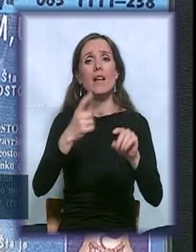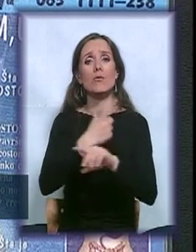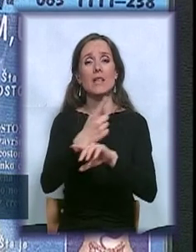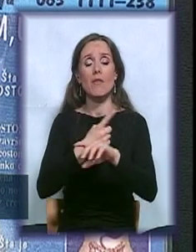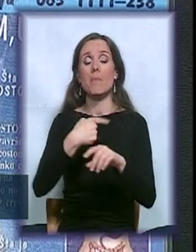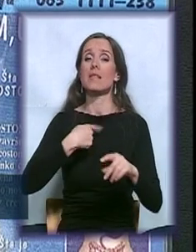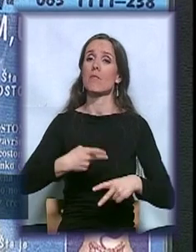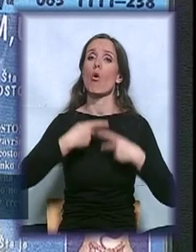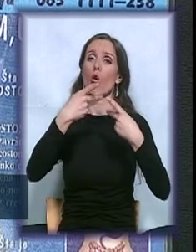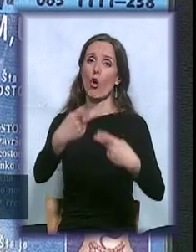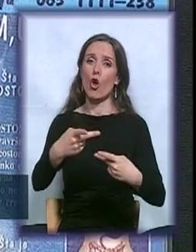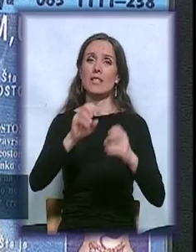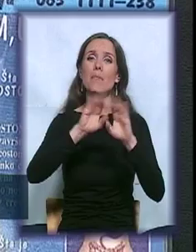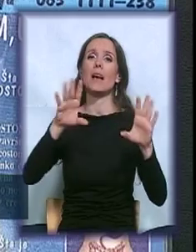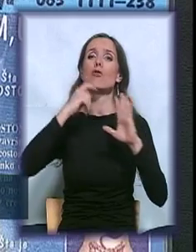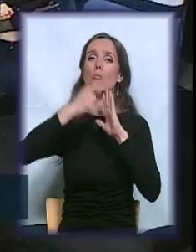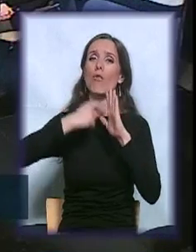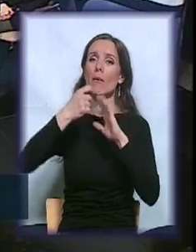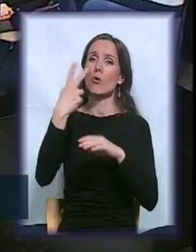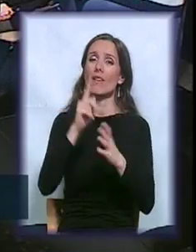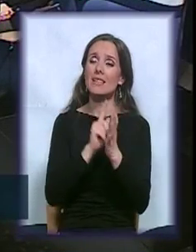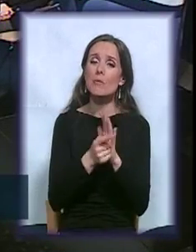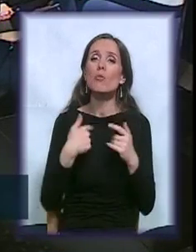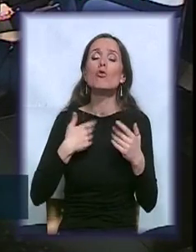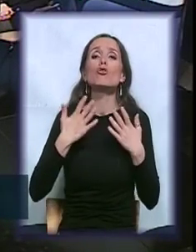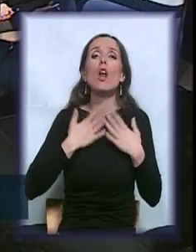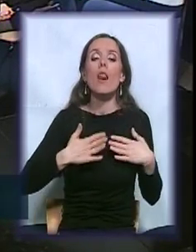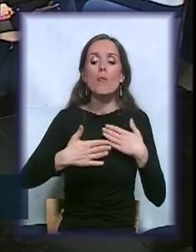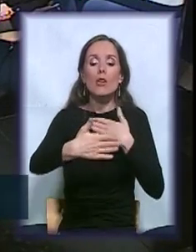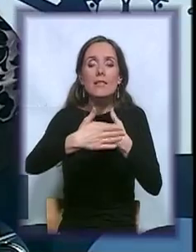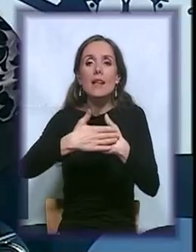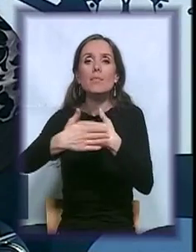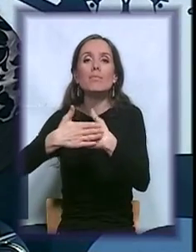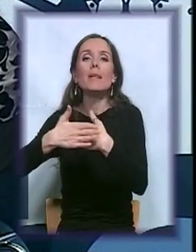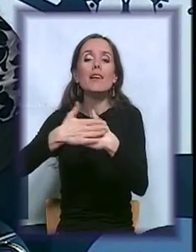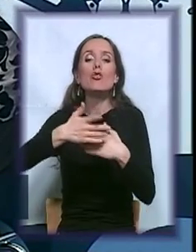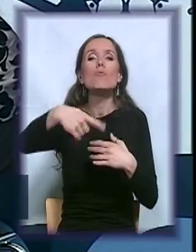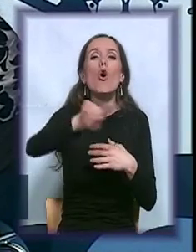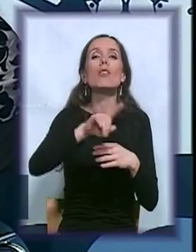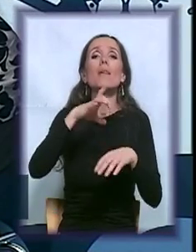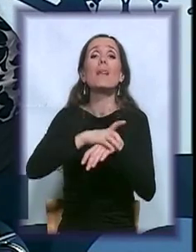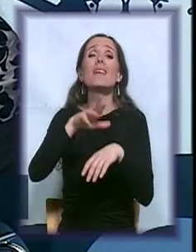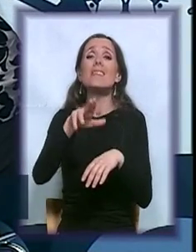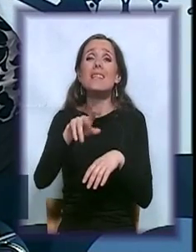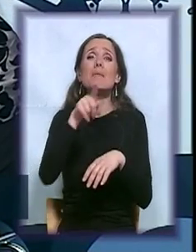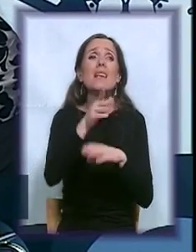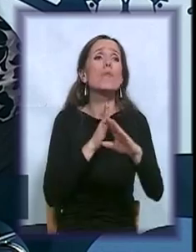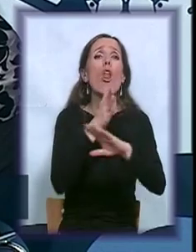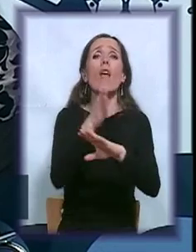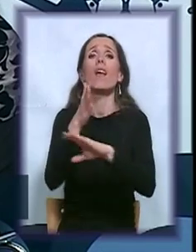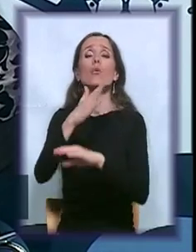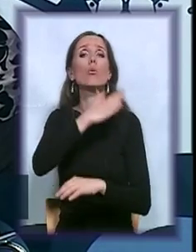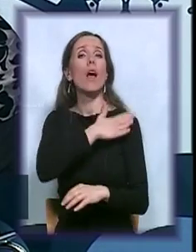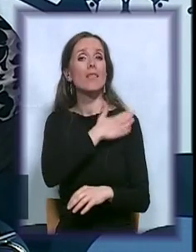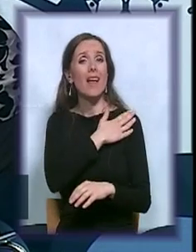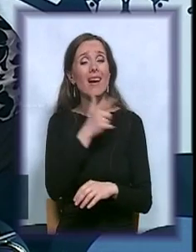prikazujemo neki film o 20 minuta. Jednostavno, želimo da se približimo tim sestrama koji idu na teren. Iako je bitno kad odu